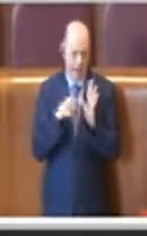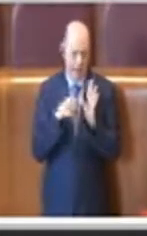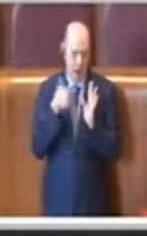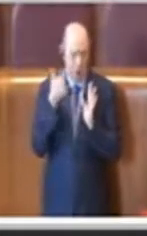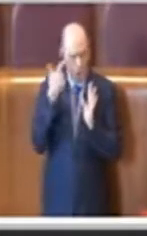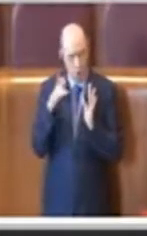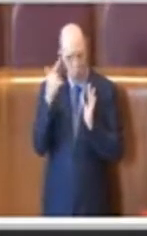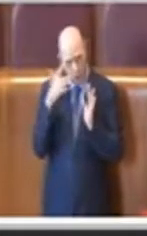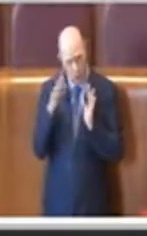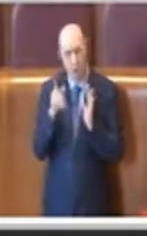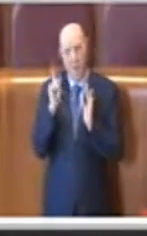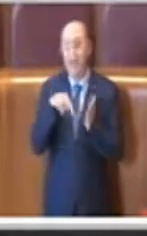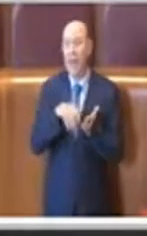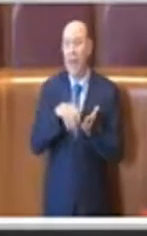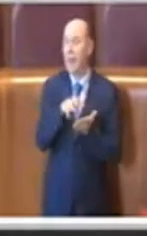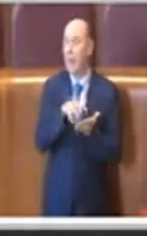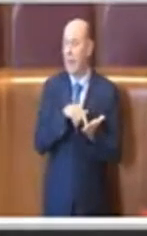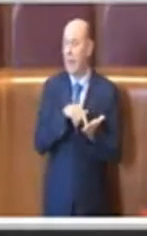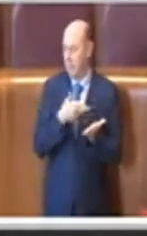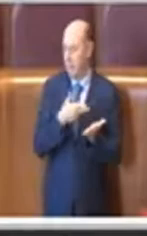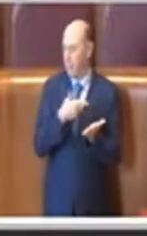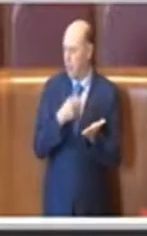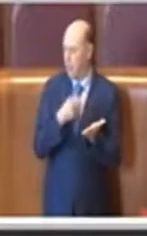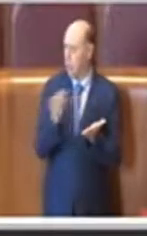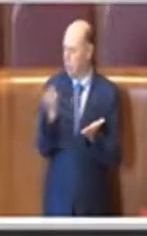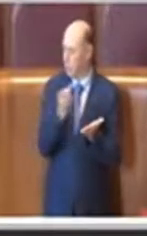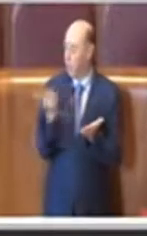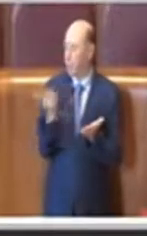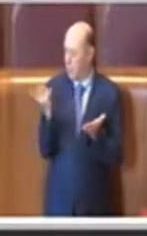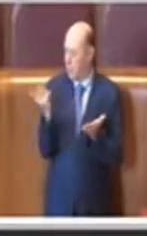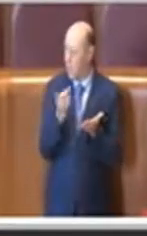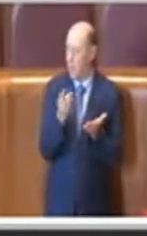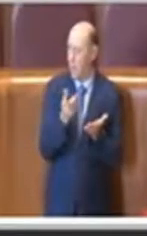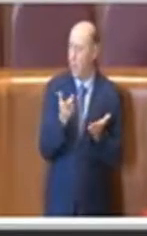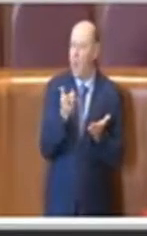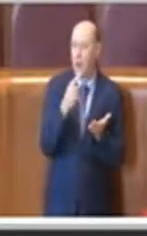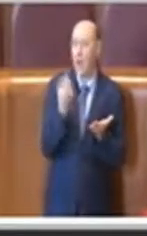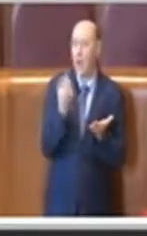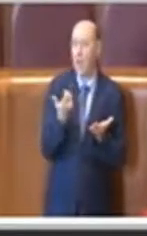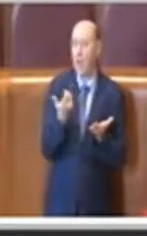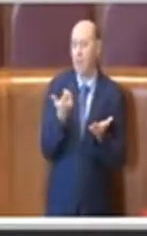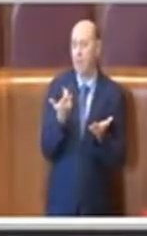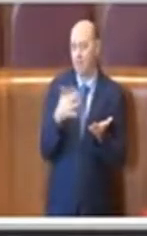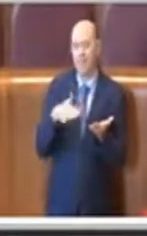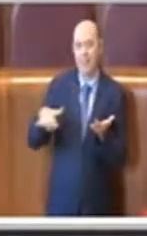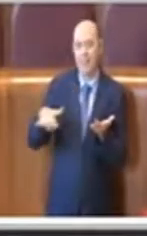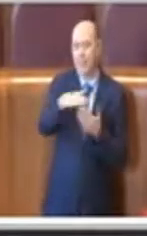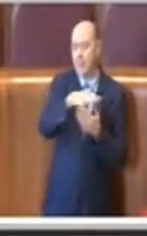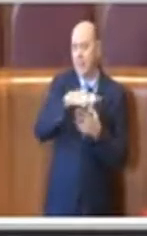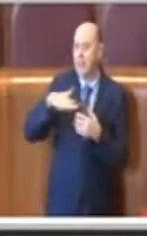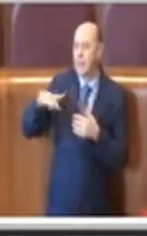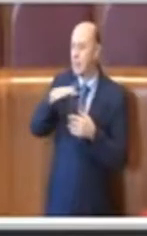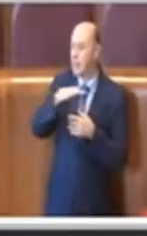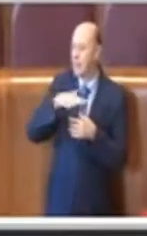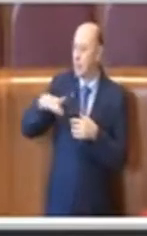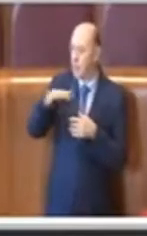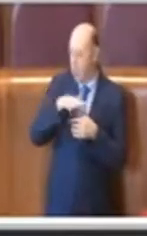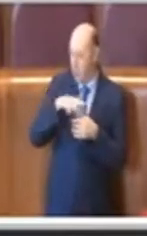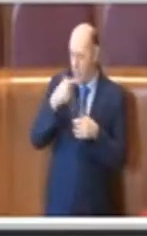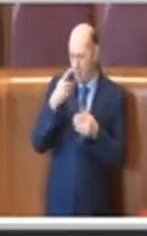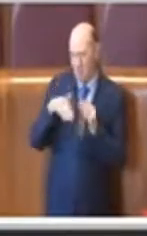delibera comprende questi due aspetti perché i piani di zona sono quartieri estremamente